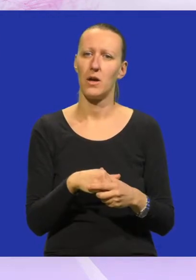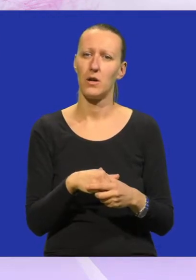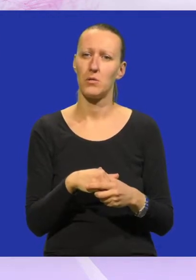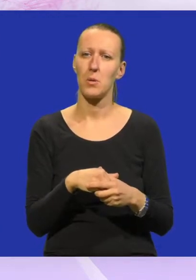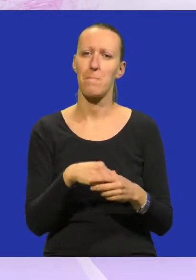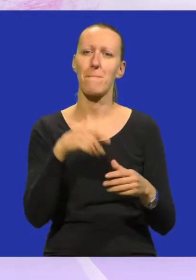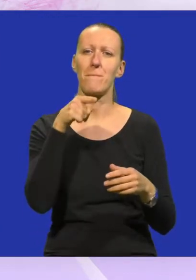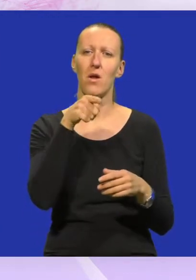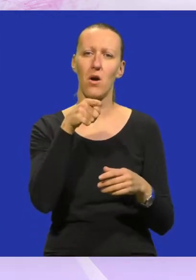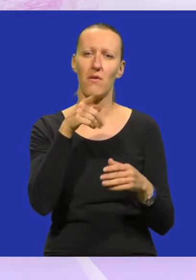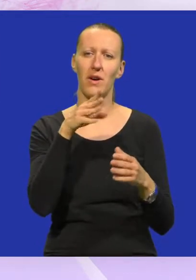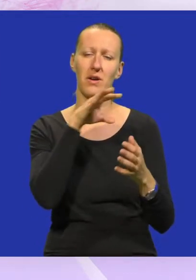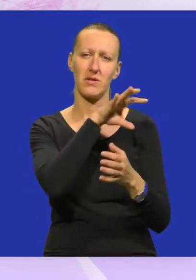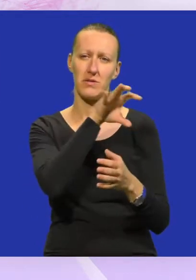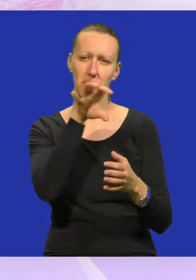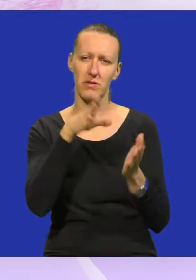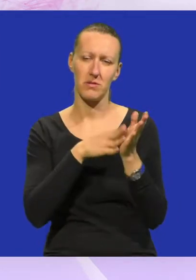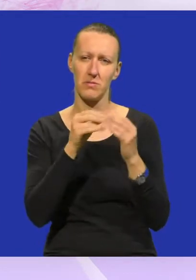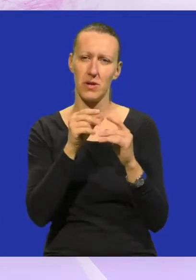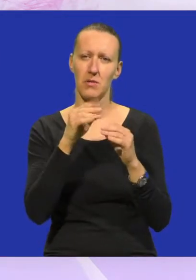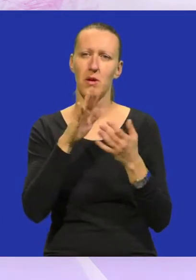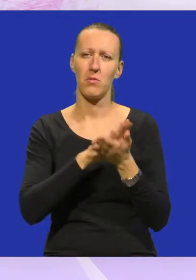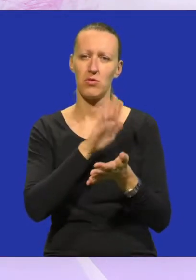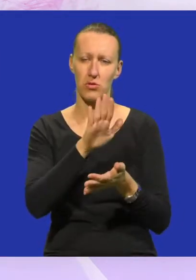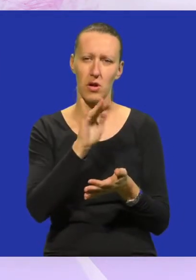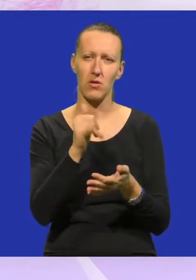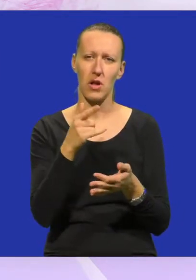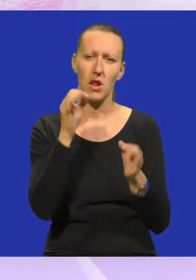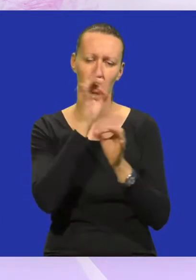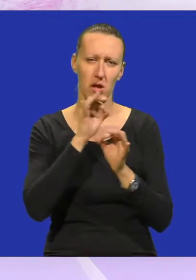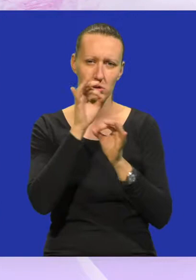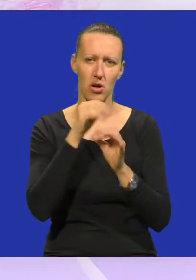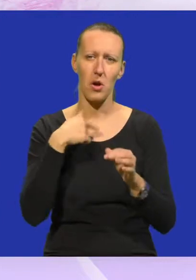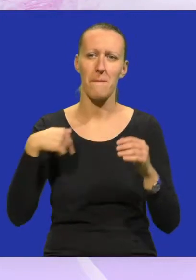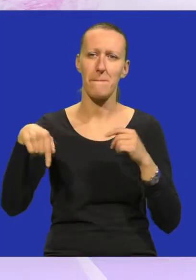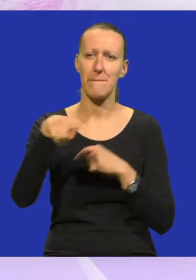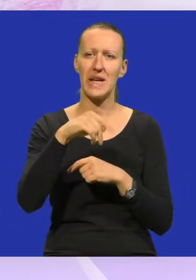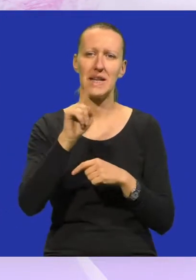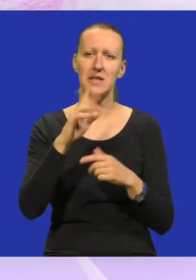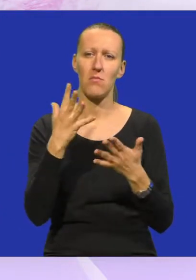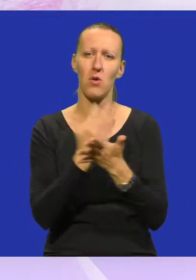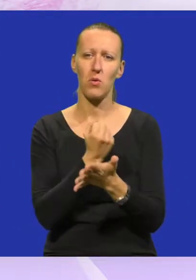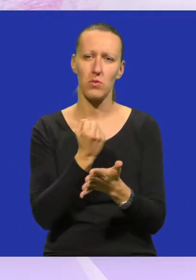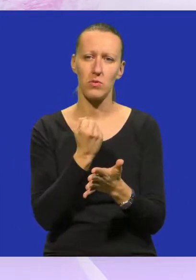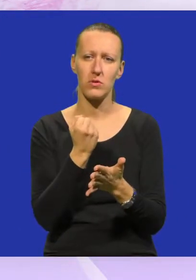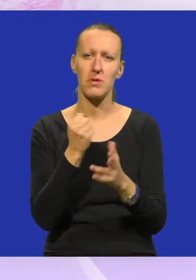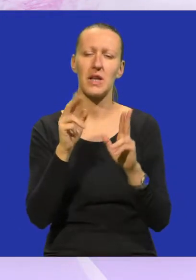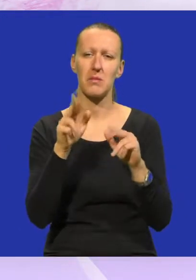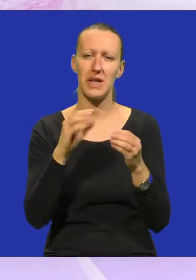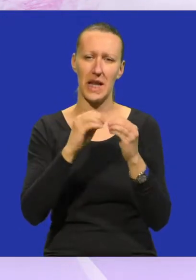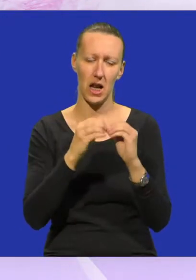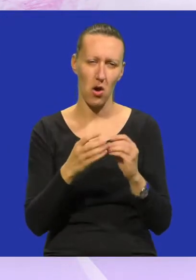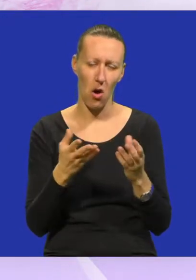Koncept ove mape je nastao tako da, nažalost, mi nismo uspjeli imati